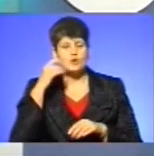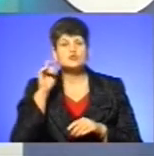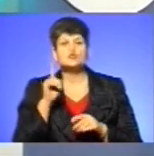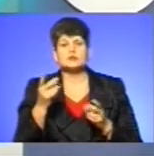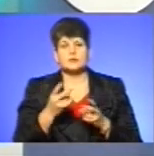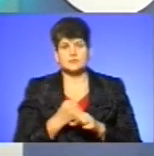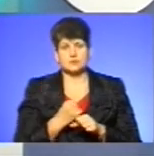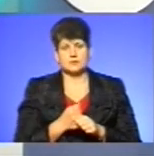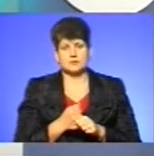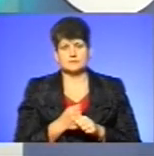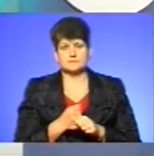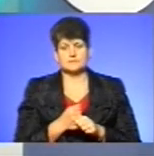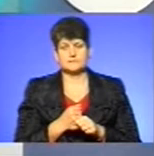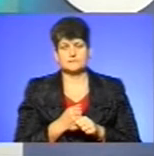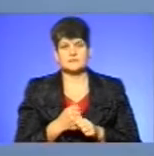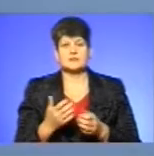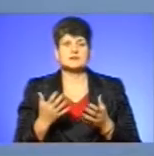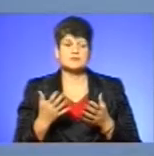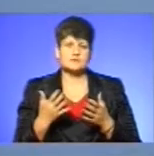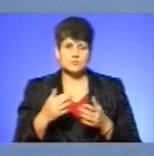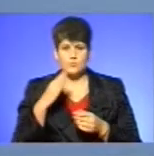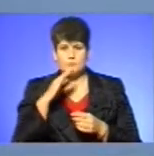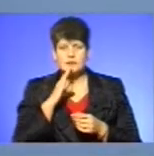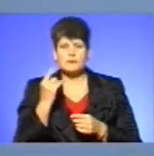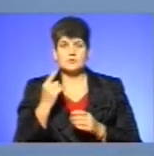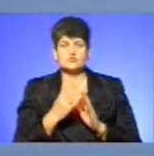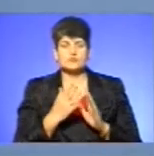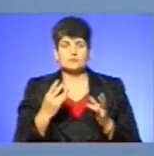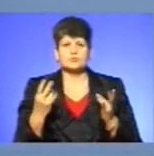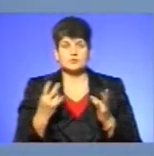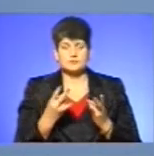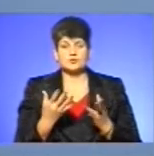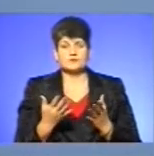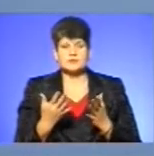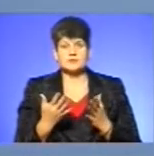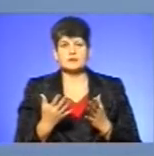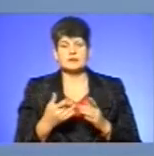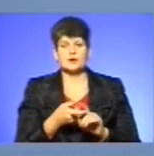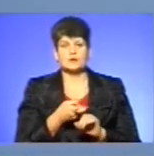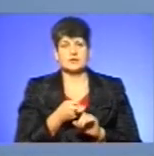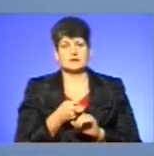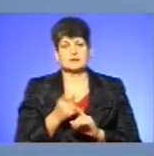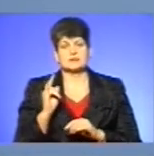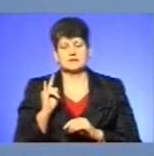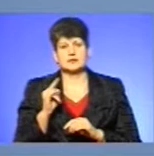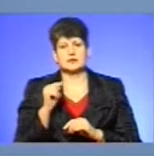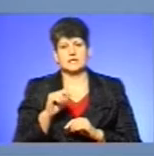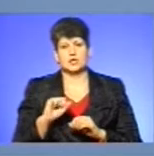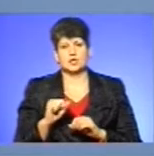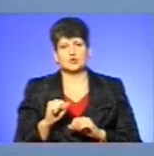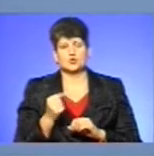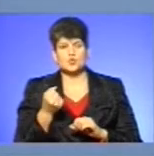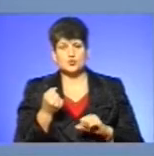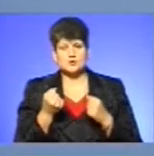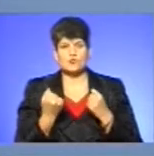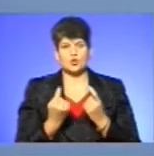Ну, звісно, батькам, в першу чергу, потрібно встановити контакти і зв'язки дитини, її друзів, однокласників.